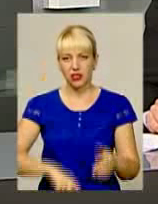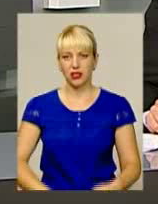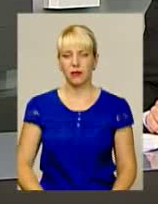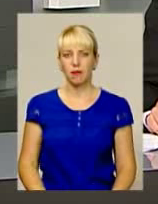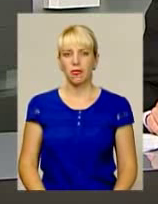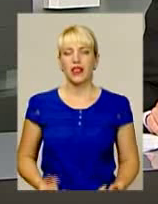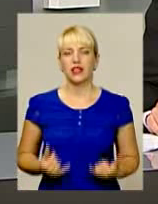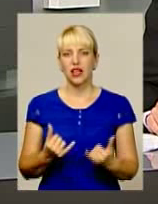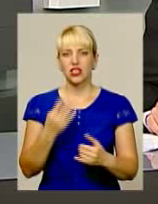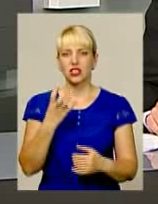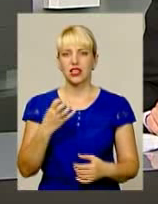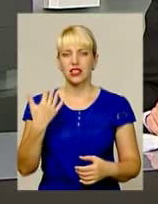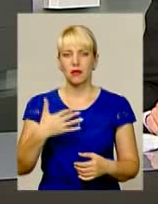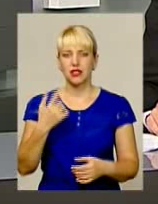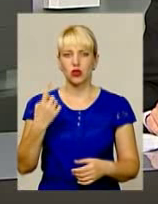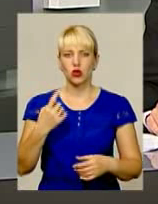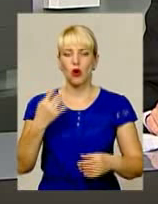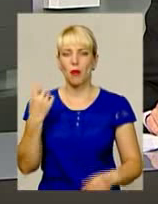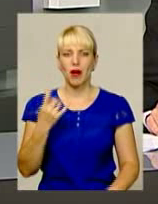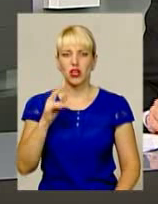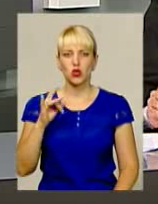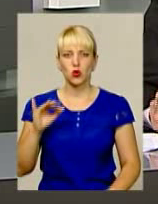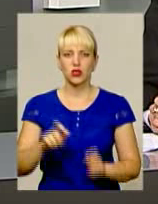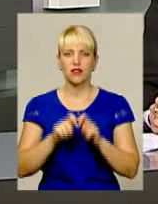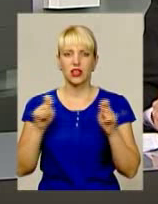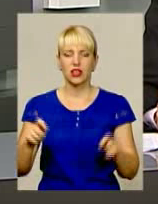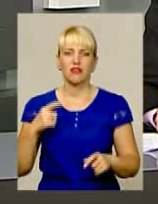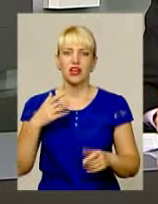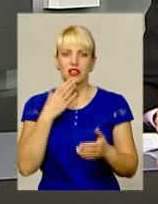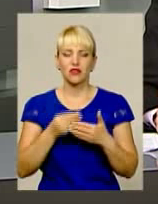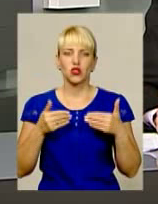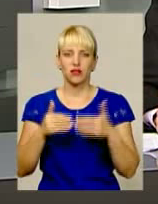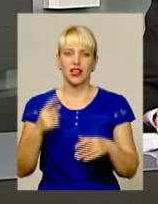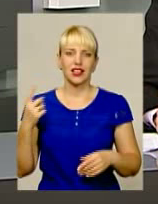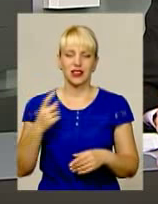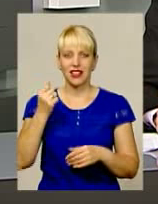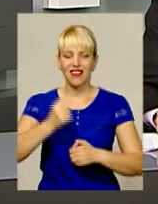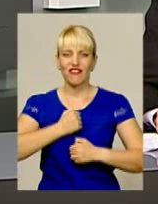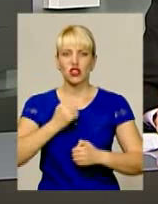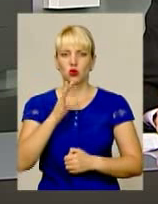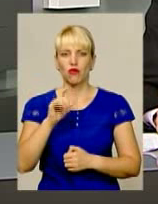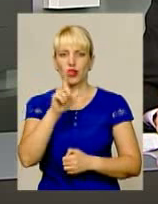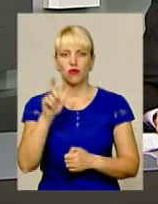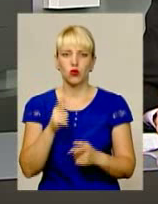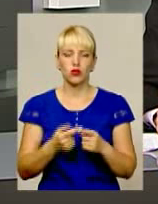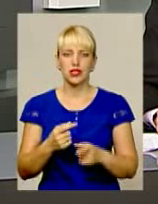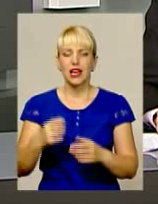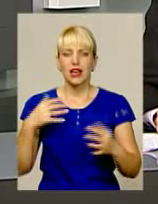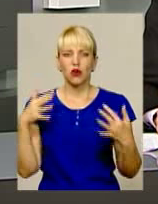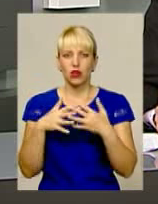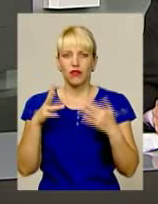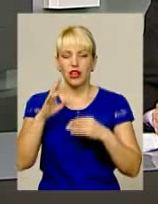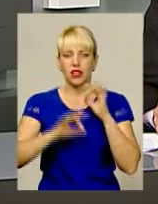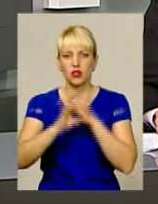Для 451-го першокурсника відчинив свої двері і єдиний в країні військовий вуз. Збройний конфлікт на сході країни не